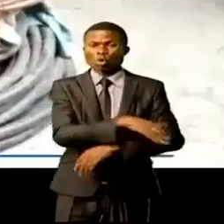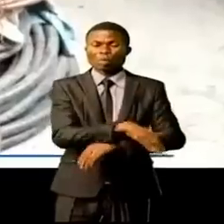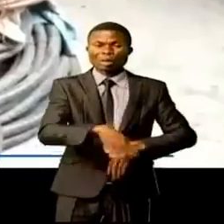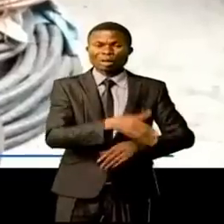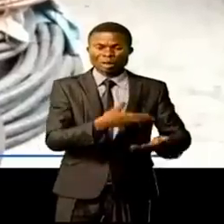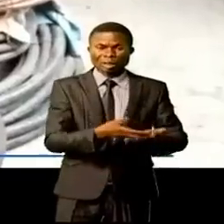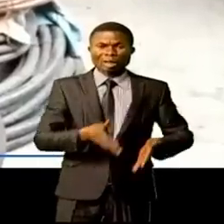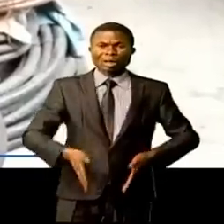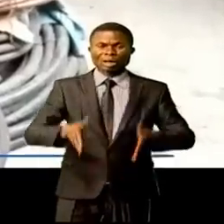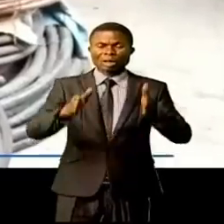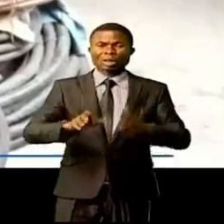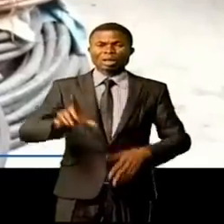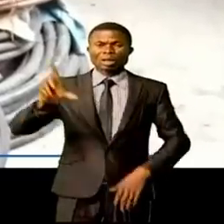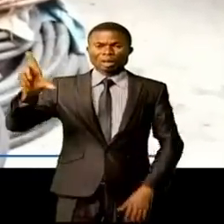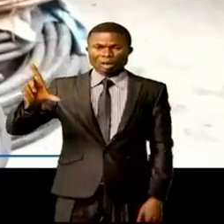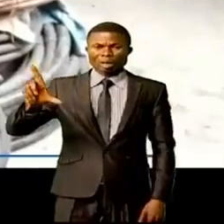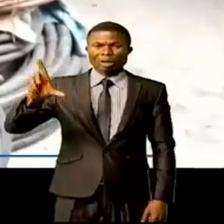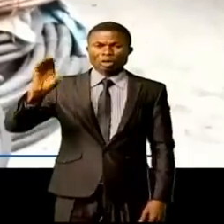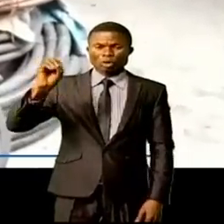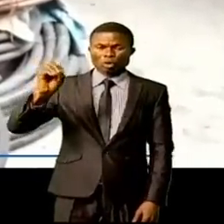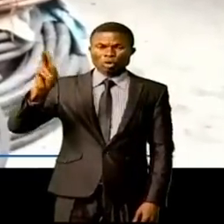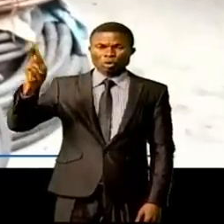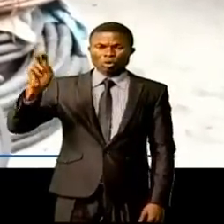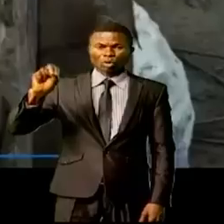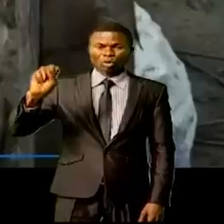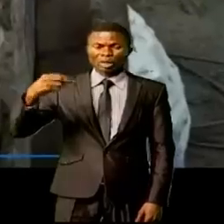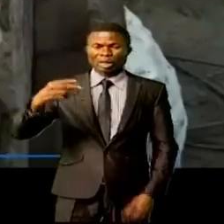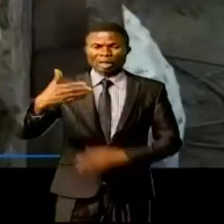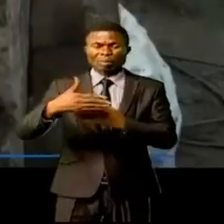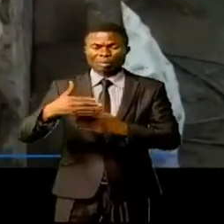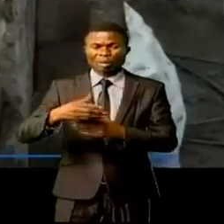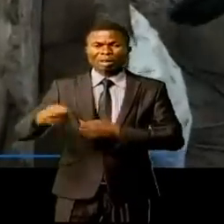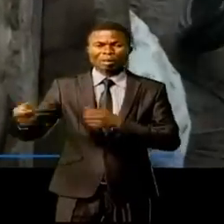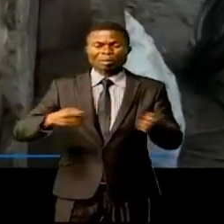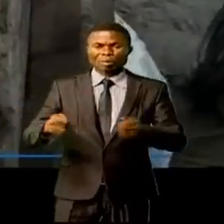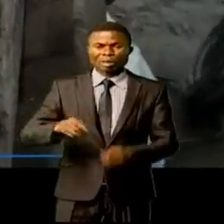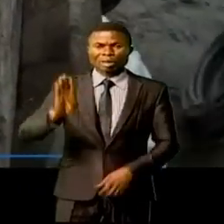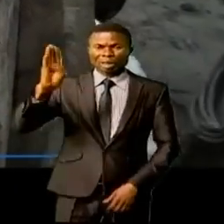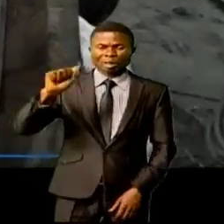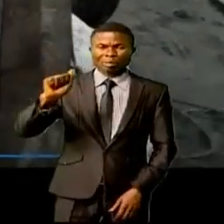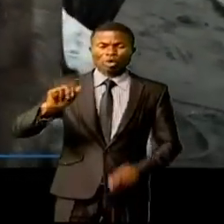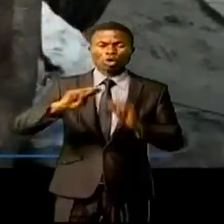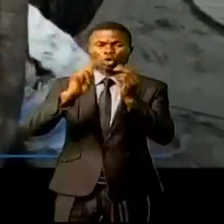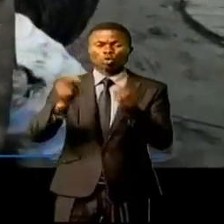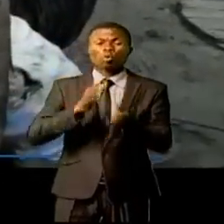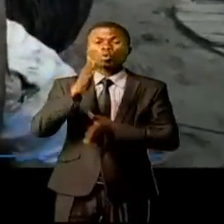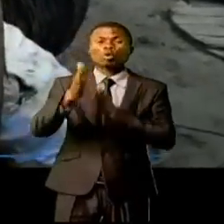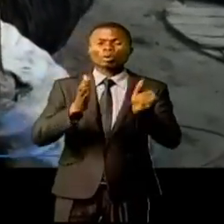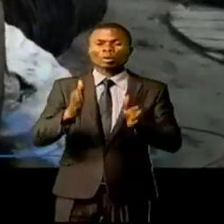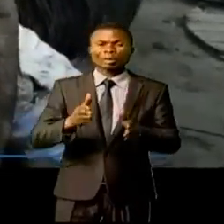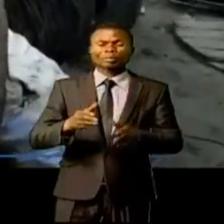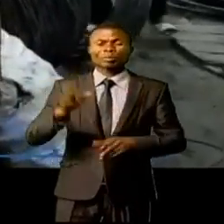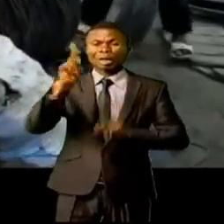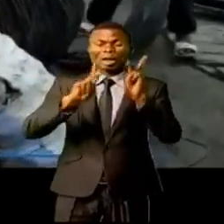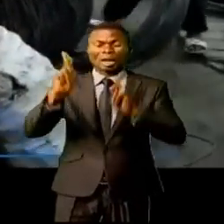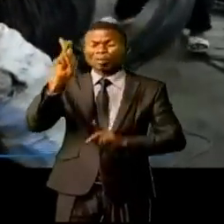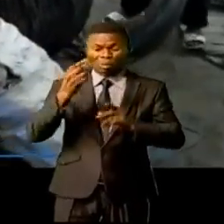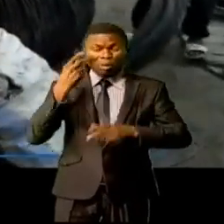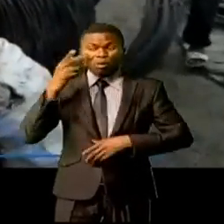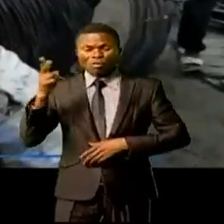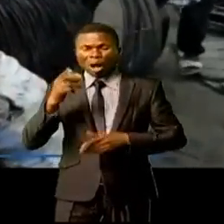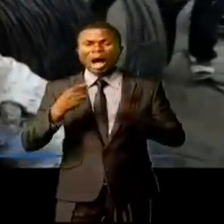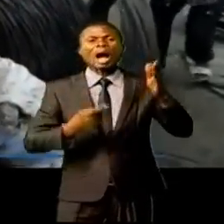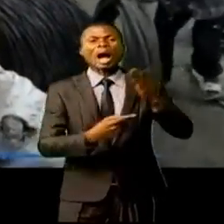sur l'avenue Loko-Lengue, non loin du marché Bayaka et l'oeuvre est d'un réseau d'un civique. Alertée par la population, la